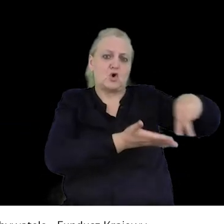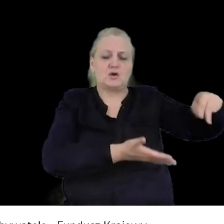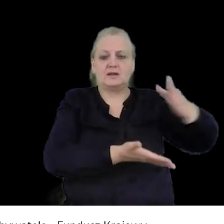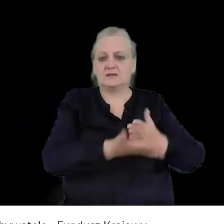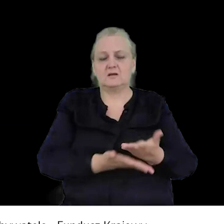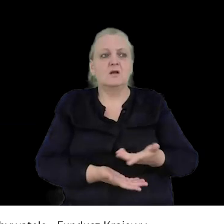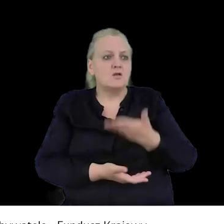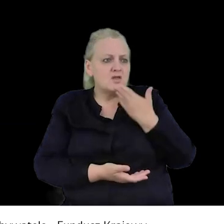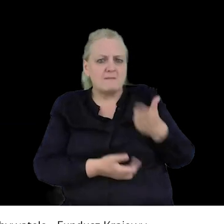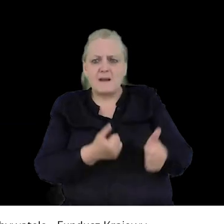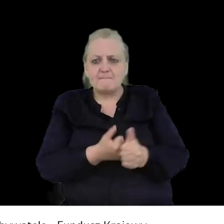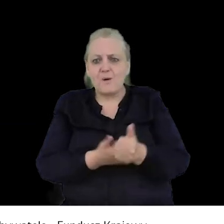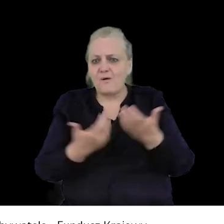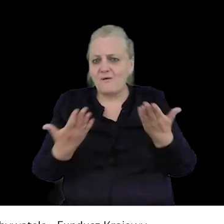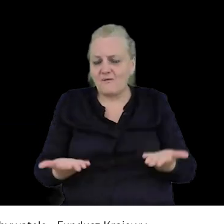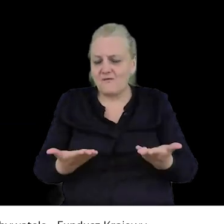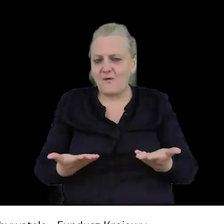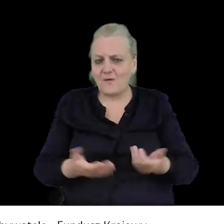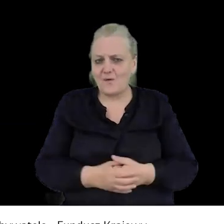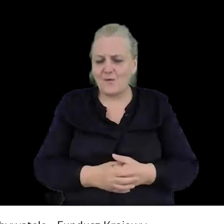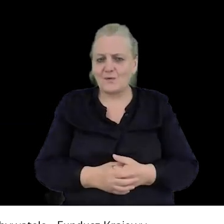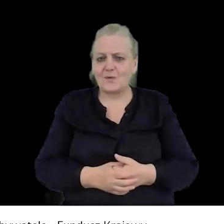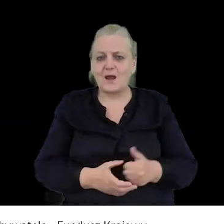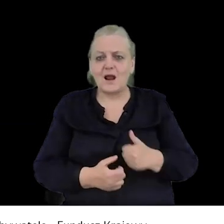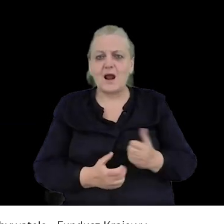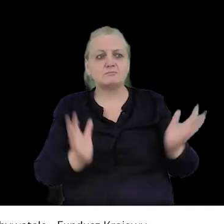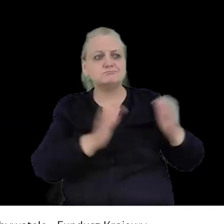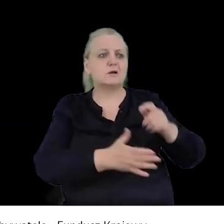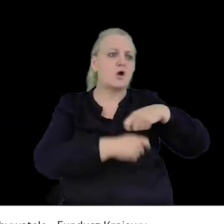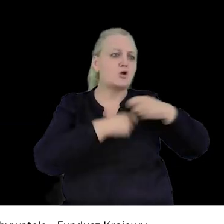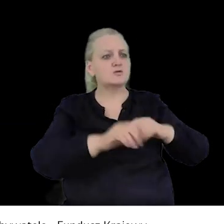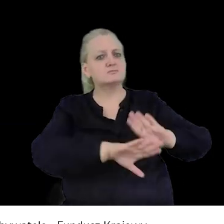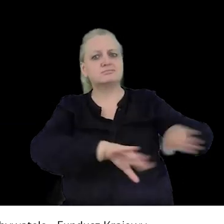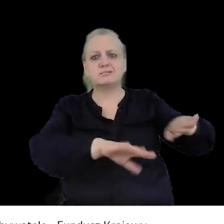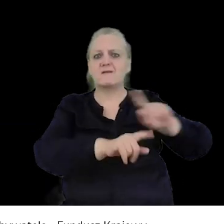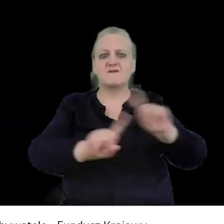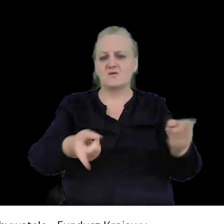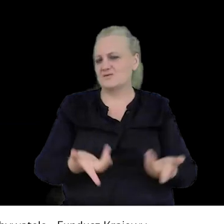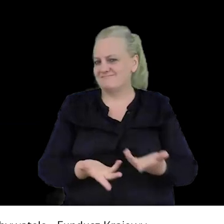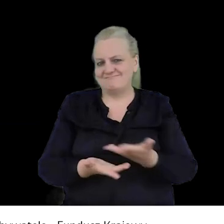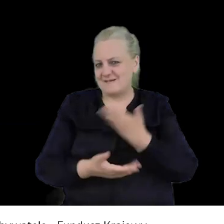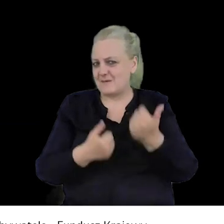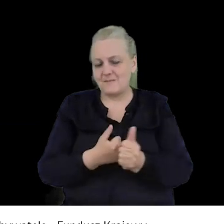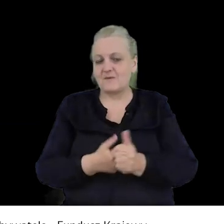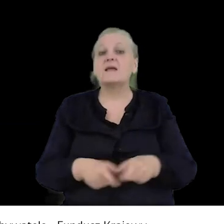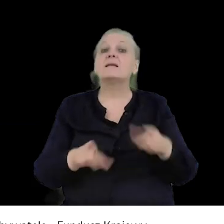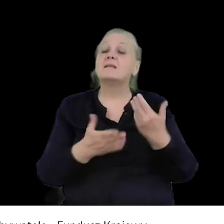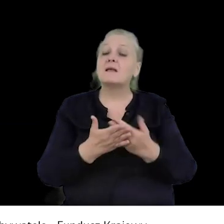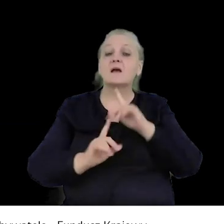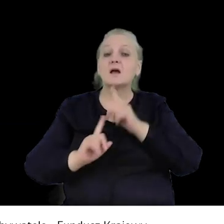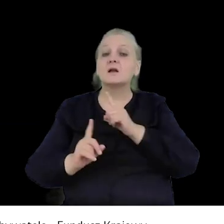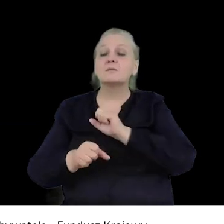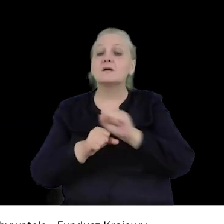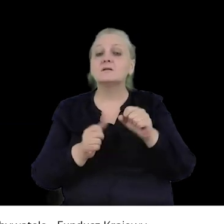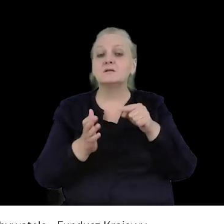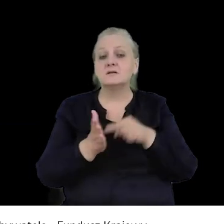wystarczająca przesłanka do tego, żeby dane zgromadzenie rozwiązać. Druga rekomendacja jest taka, że Sejm i